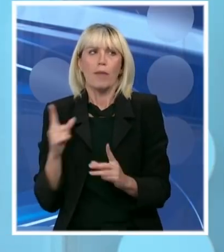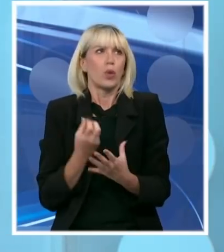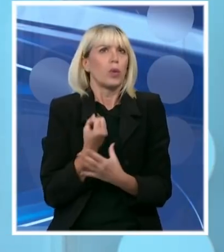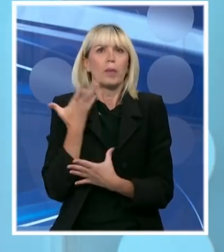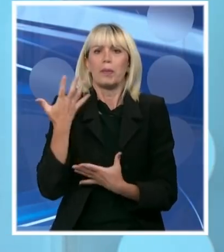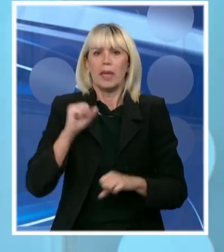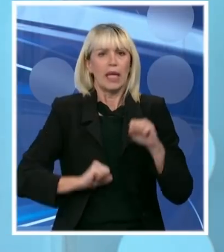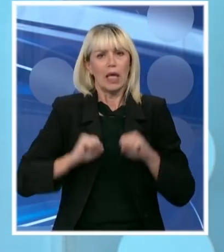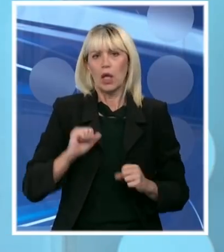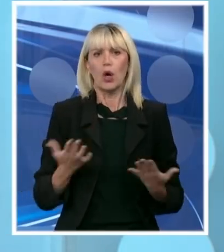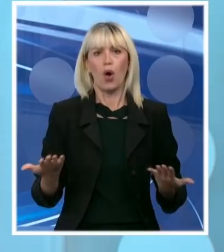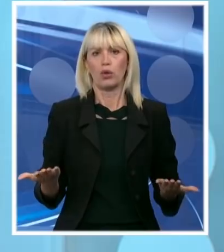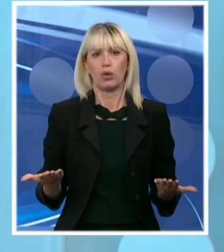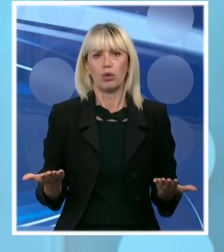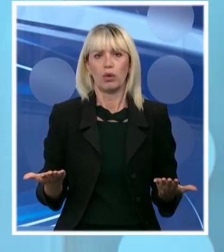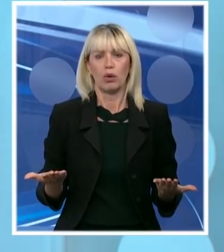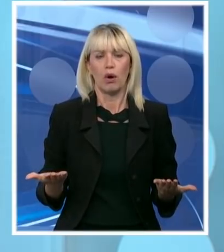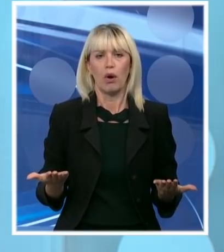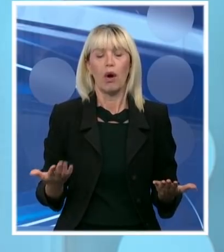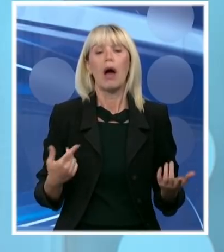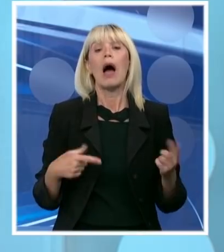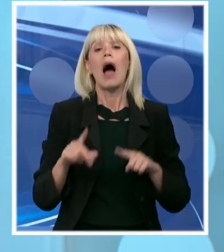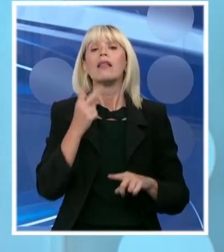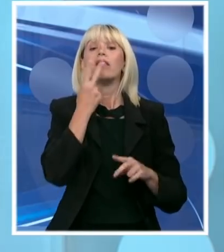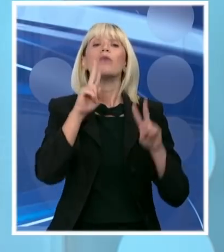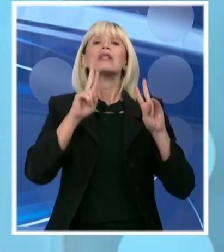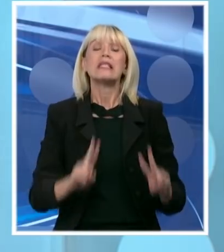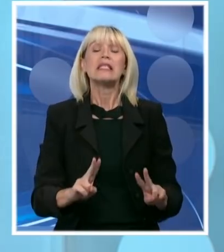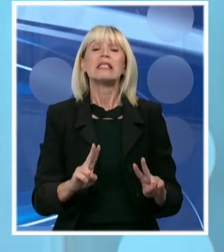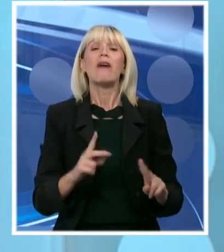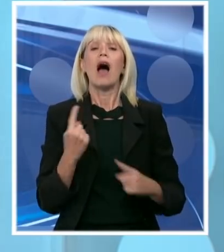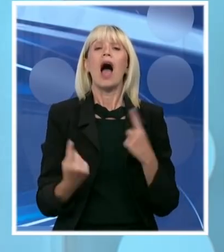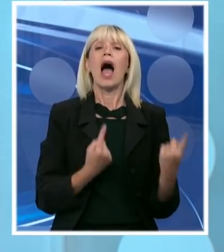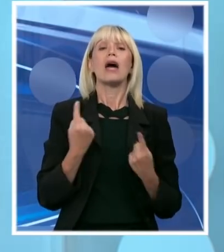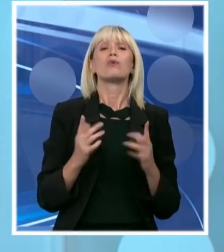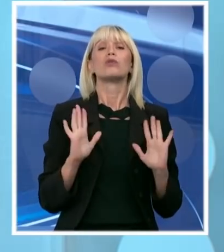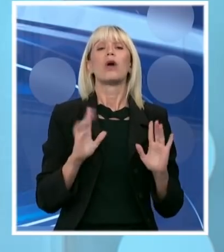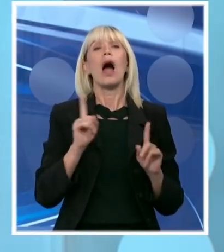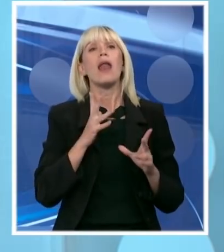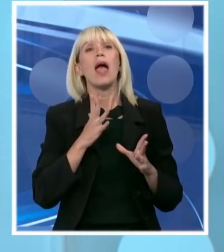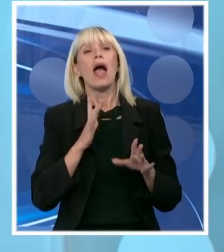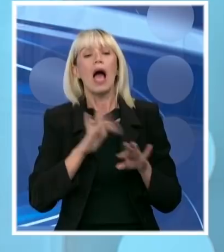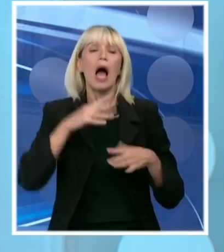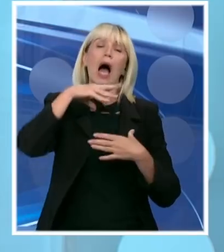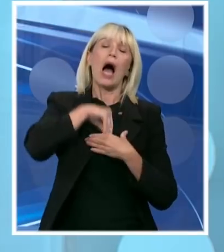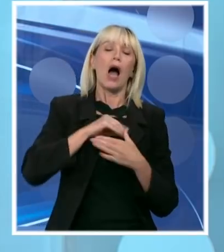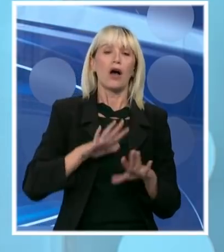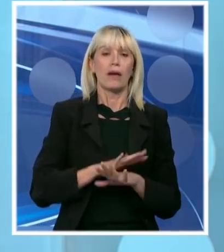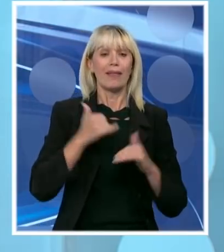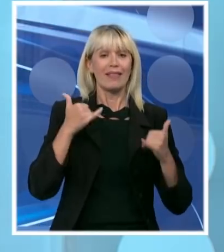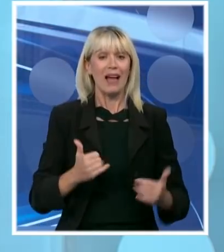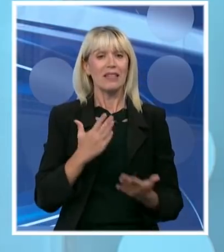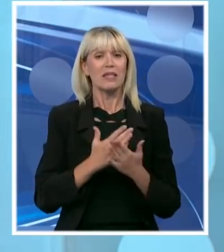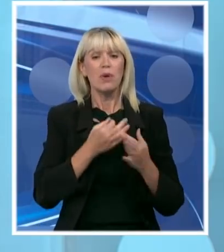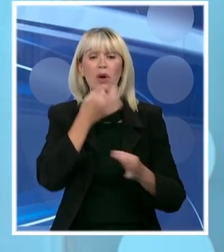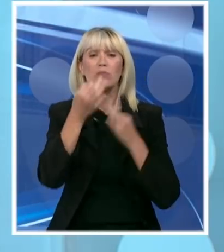reakcija, ali pa ajde da pogledamo činjenica, ne da reagujemo emotivno. Danas smo testirali gotovo 12